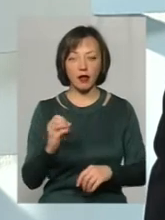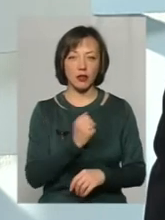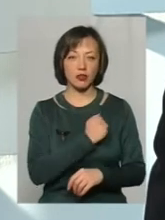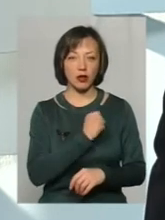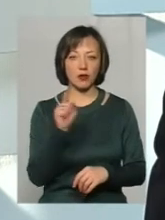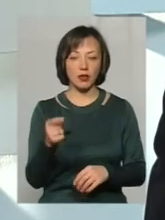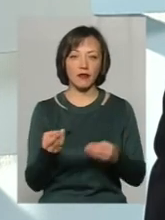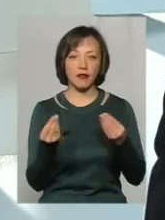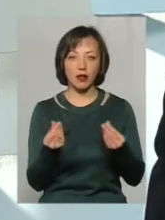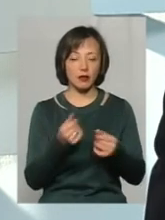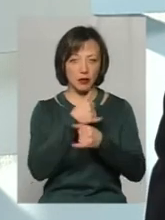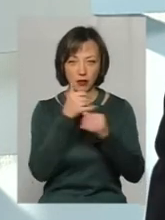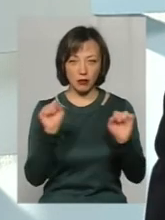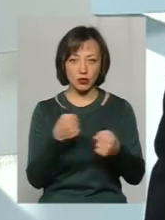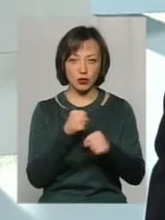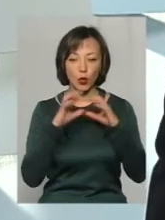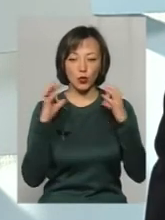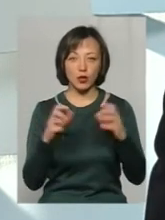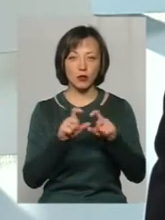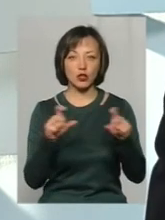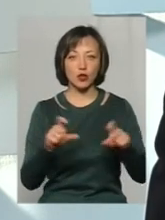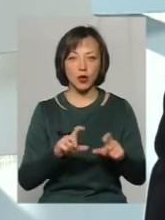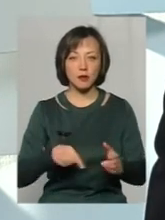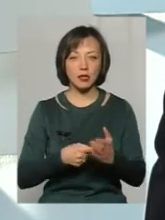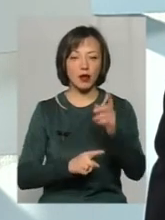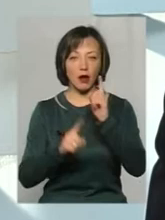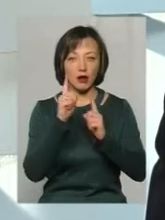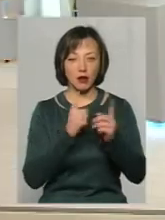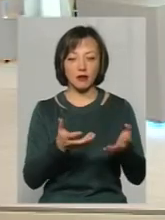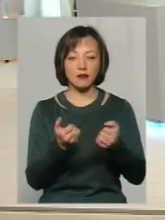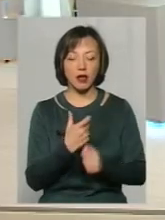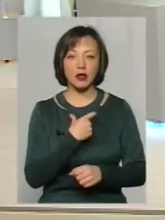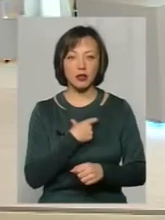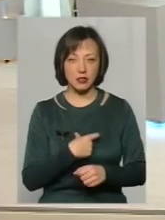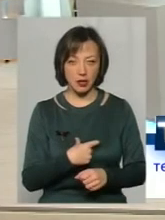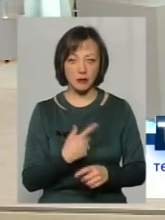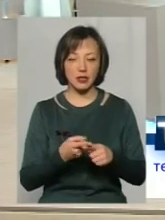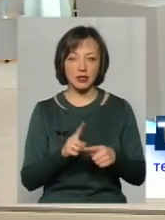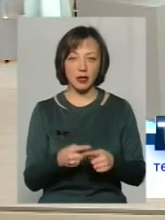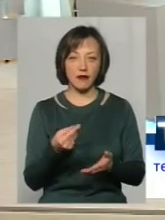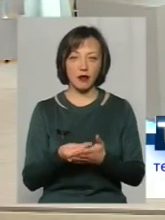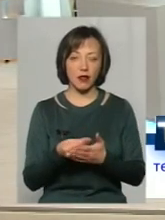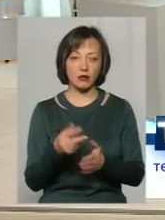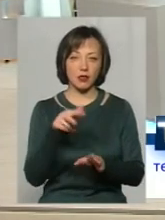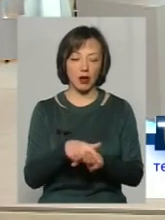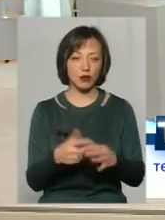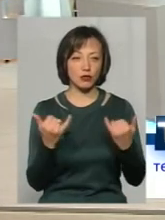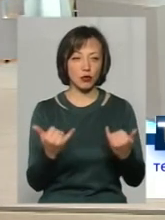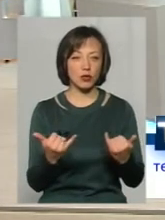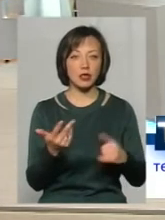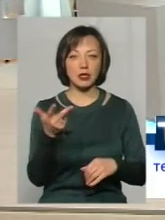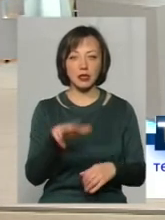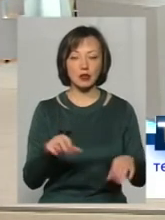вони фінансово неспроможні утримувати школи. І міська рада взяла на себе цей фінансовий тягар сьогодні. Три